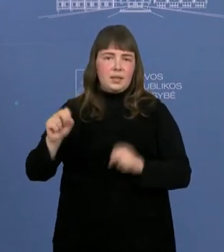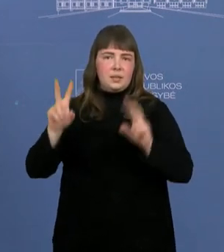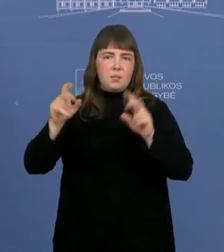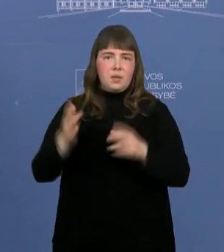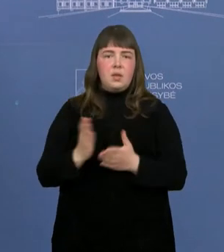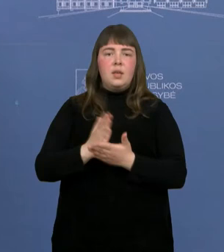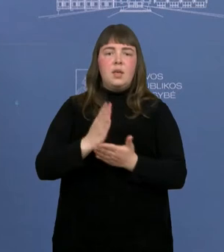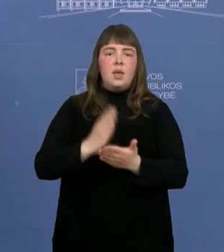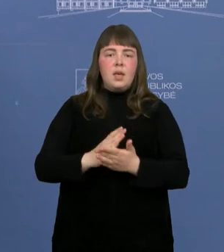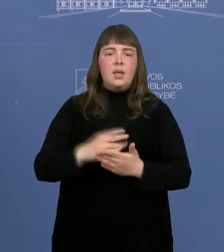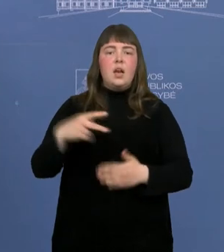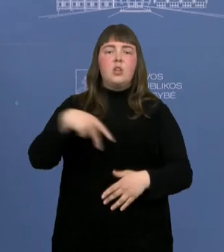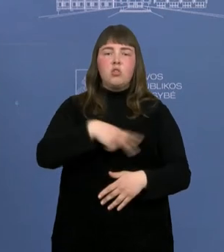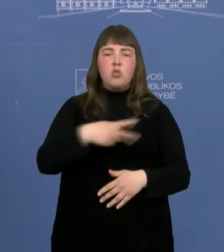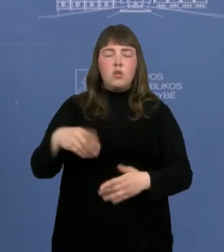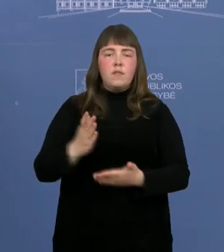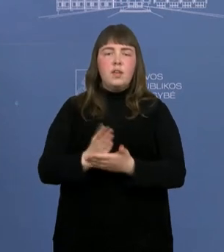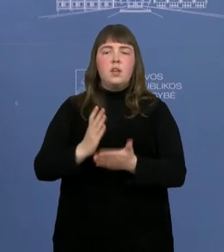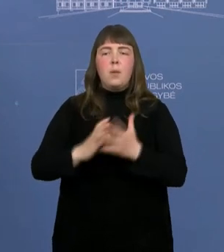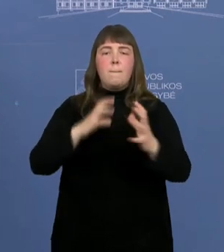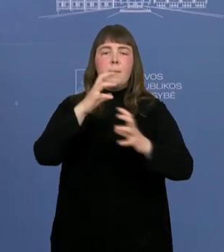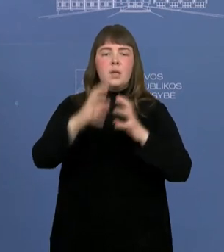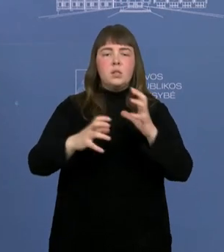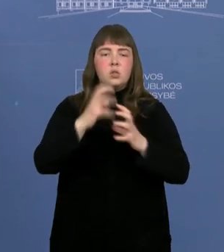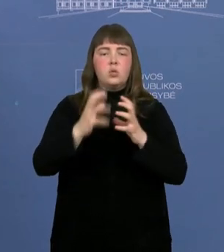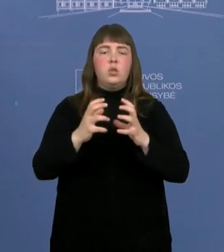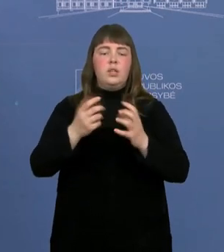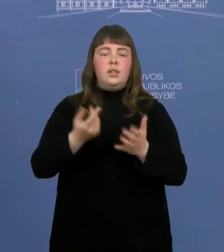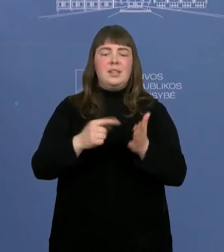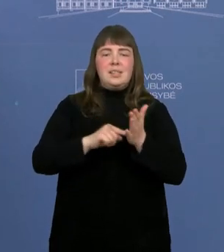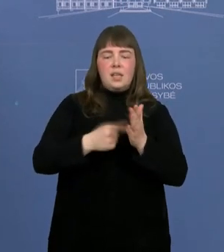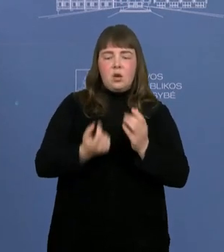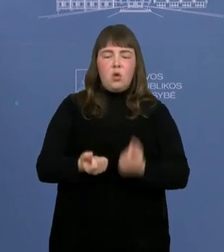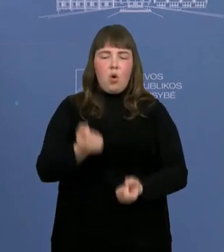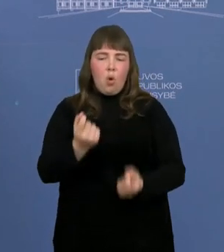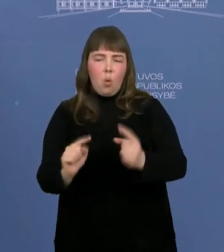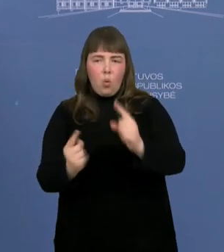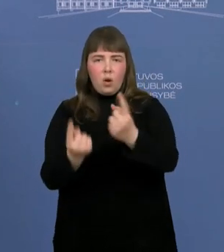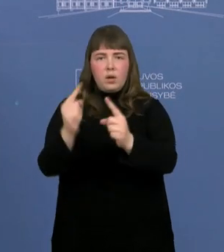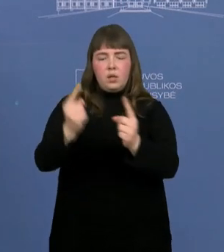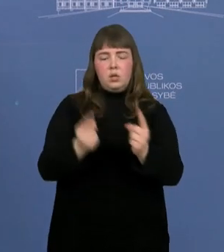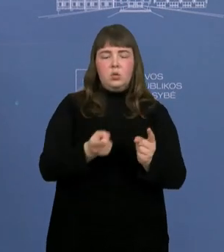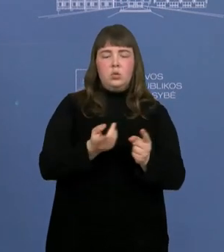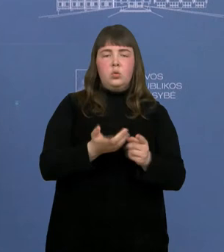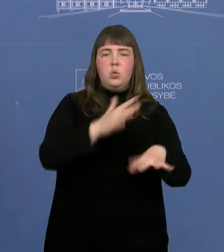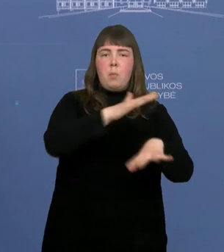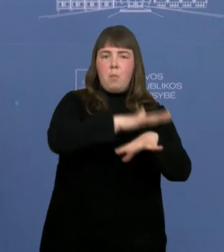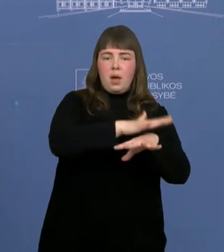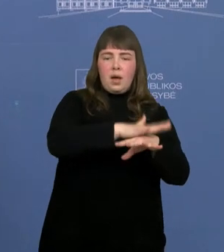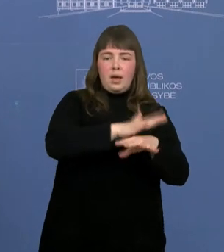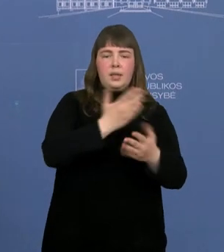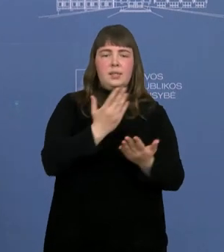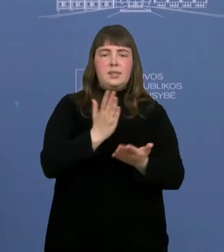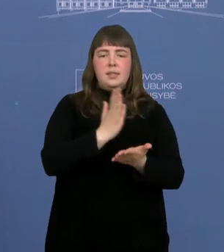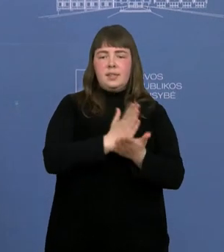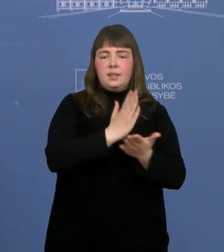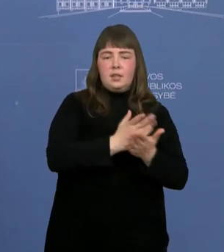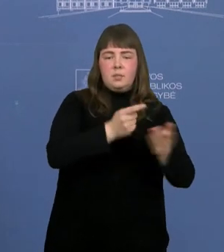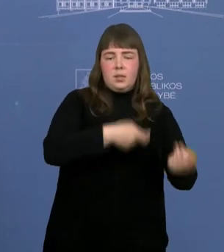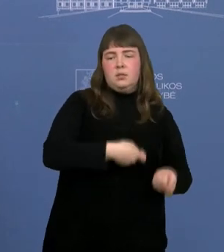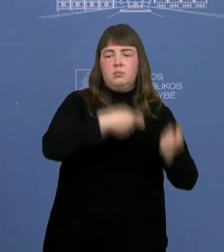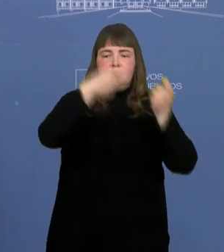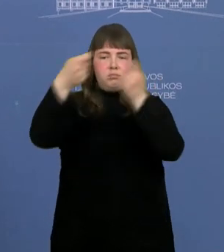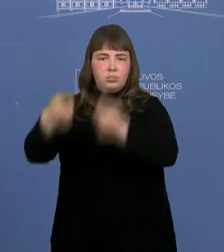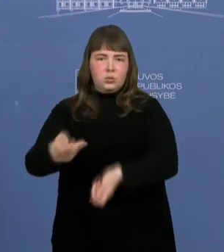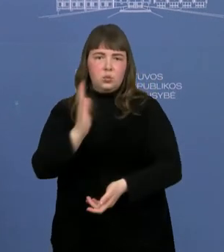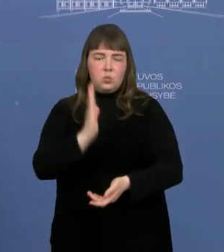Norvedijos pasaulynis augalų sieklų bankas ir tenai bus nuvežtos taip podį punio šilos sieklos tam, kad būtų